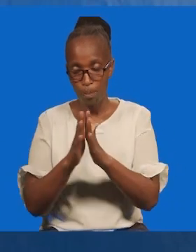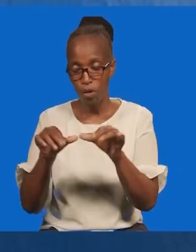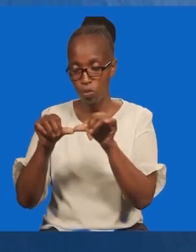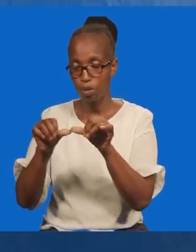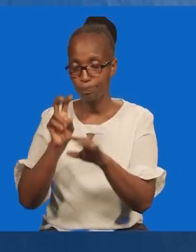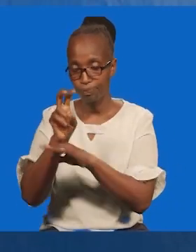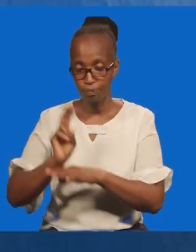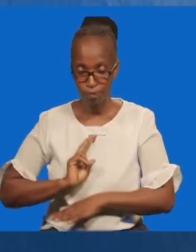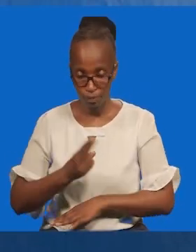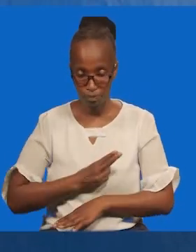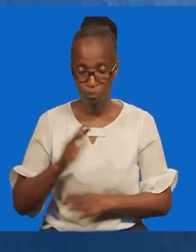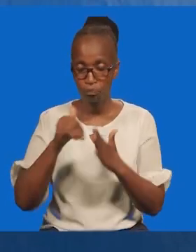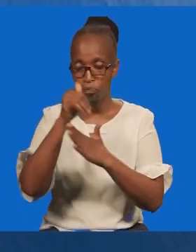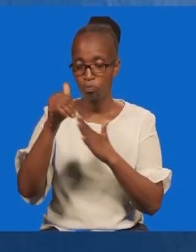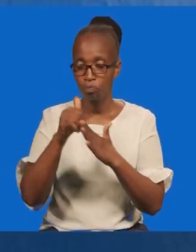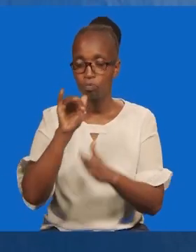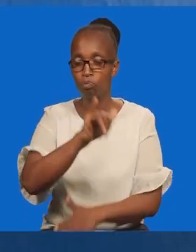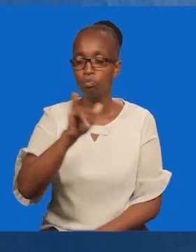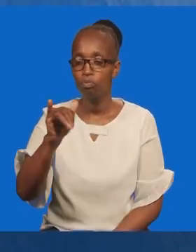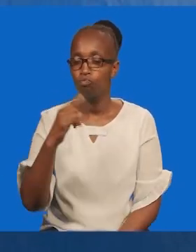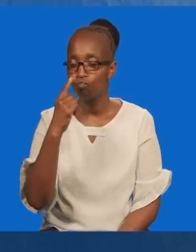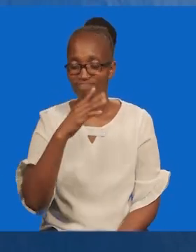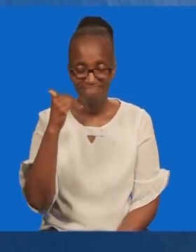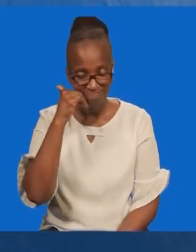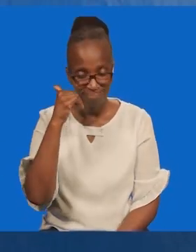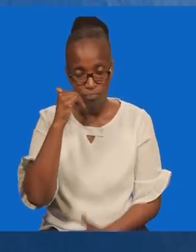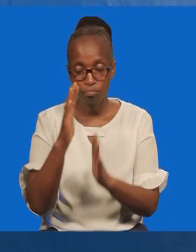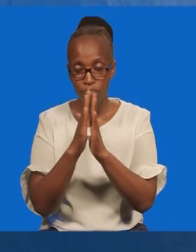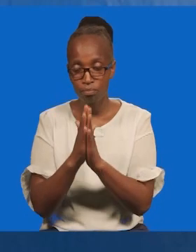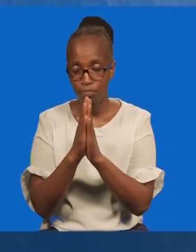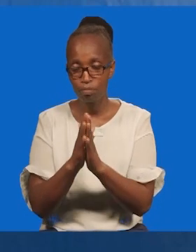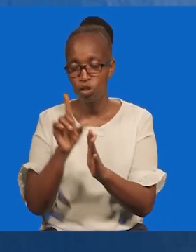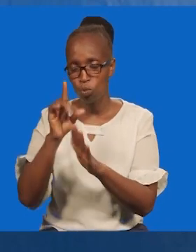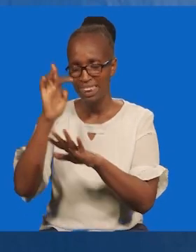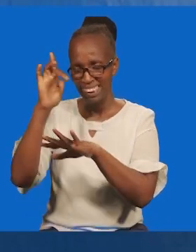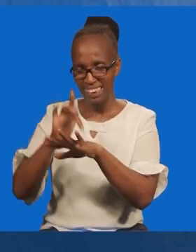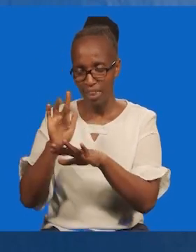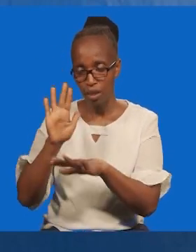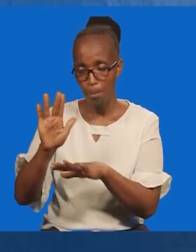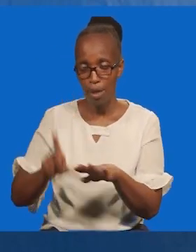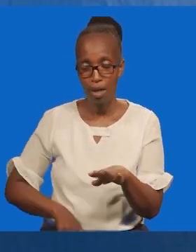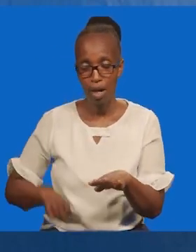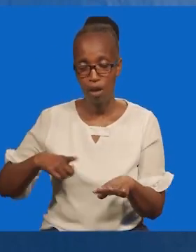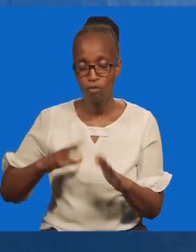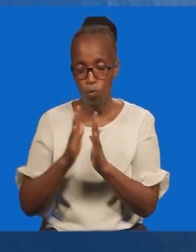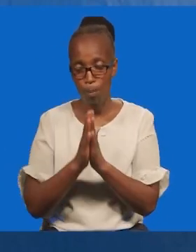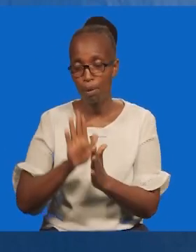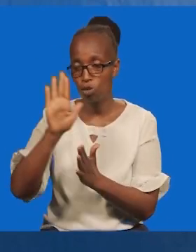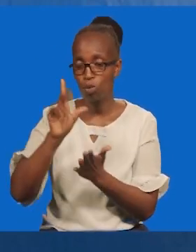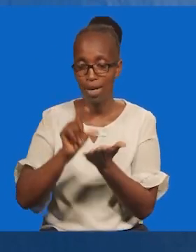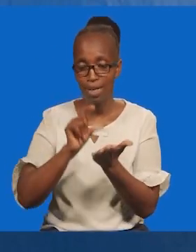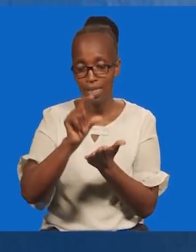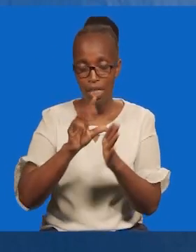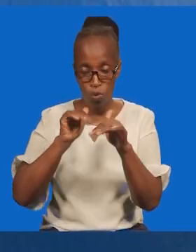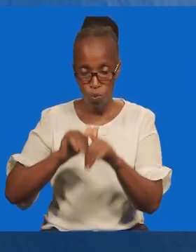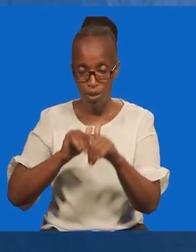kukuwana mwana famu. Wala mwani wagonjwa na wakumbuka asubu ya leo, ukawafikia kwa njia zako katika jina la Yesu Kristo. Wacha na yama